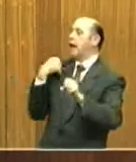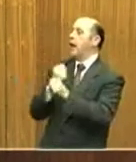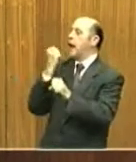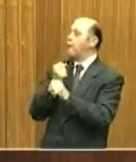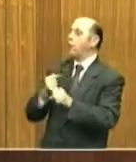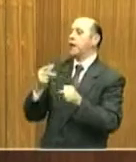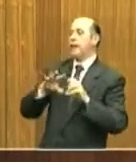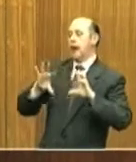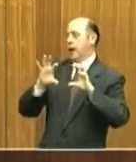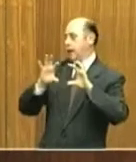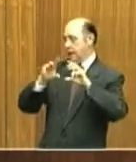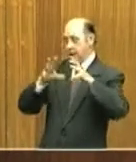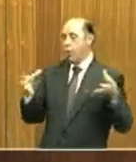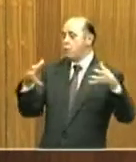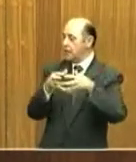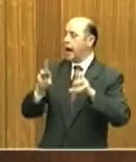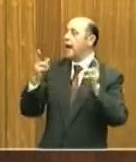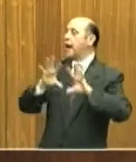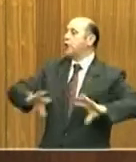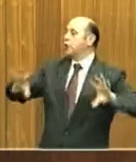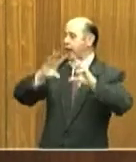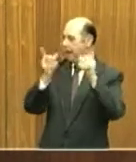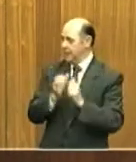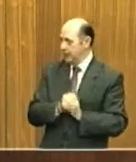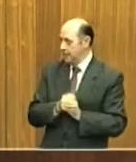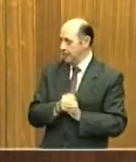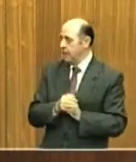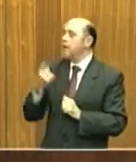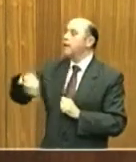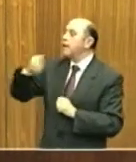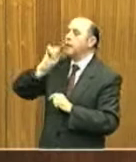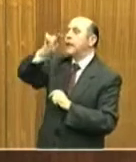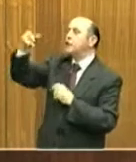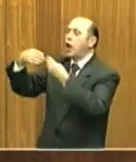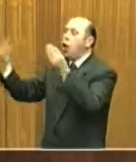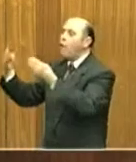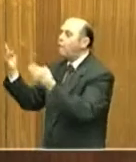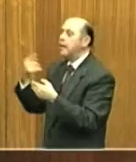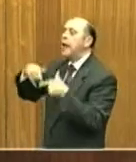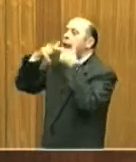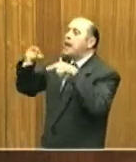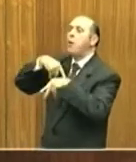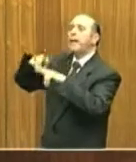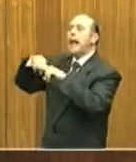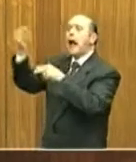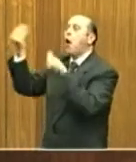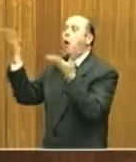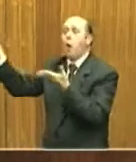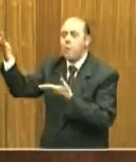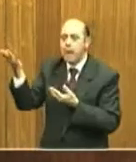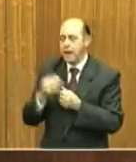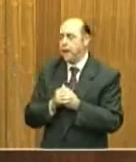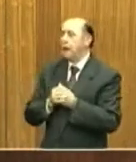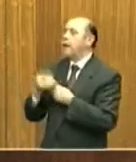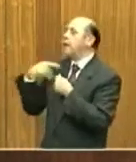radio-televisiva italofone. Qual è lo stato della nostra lingua nelle zone di confine, nel luogo del congiungimento